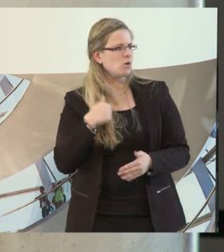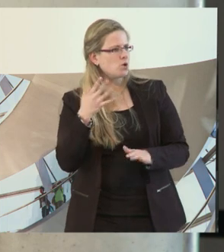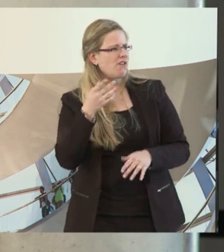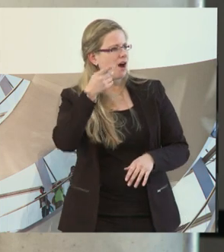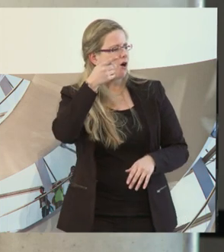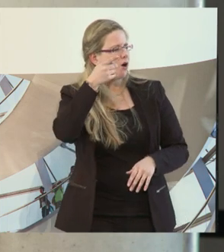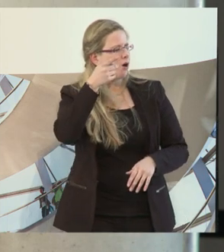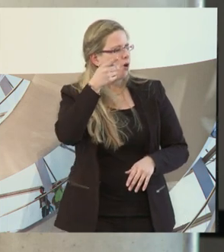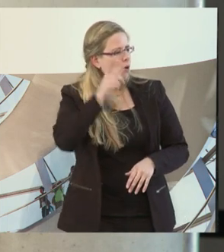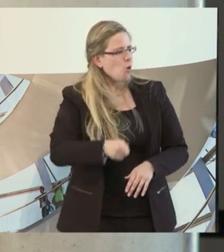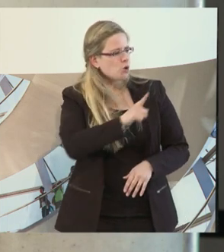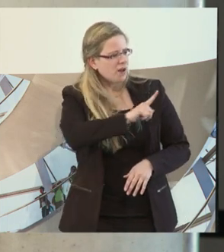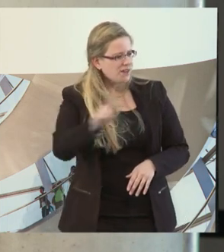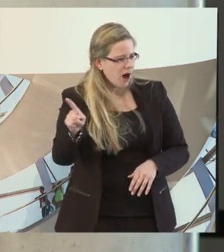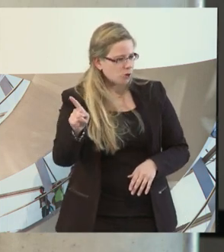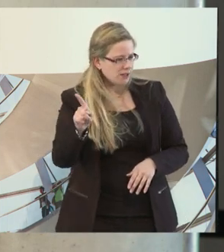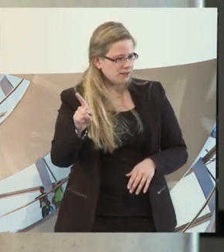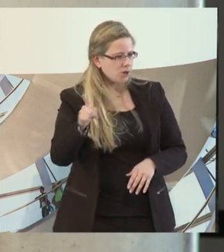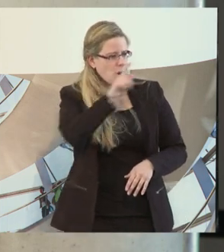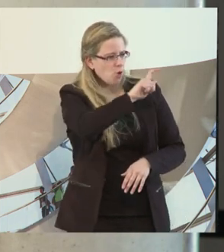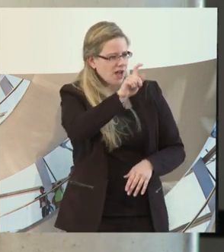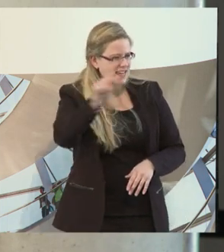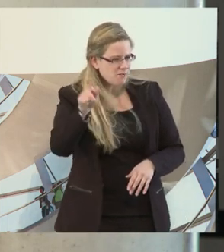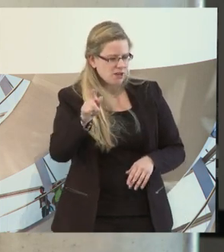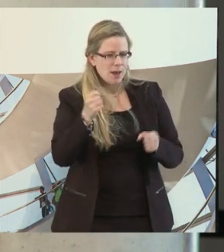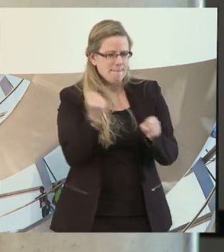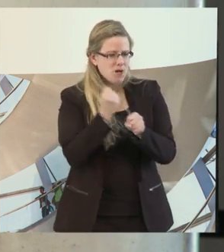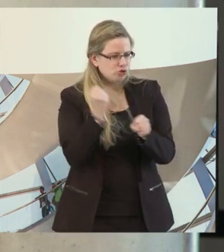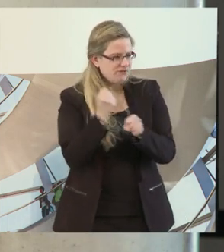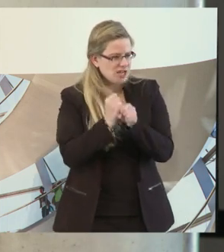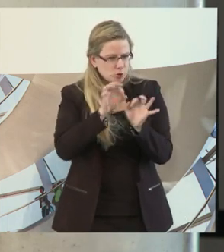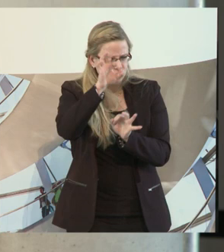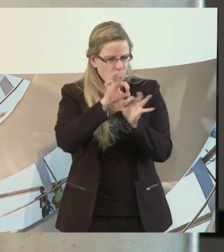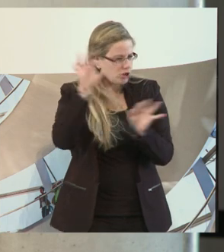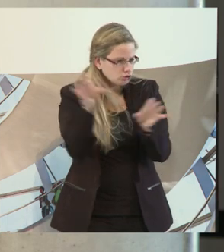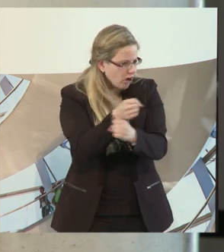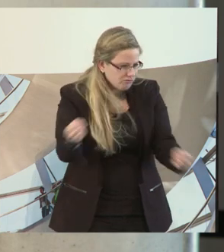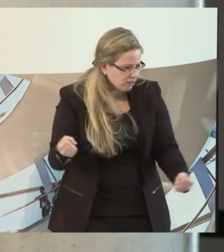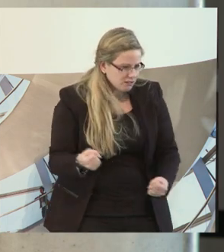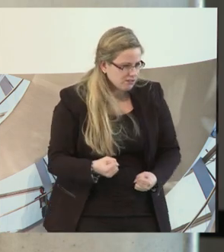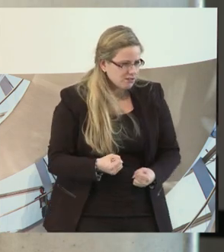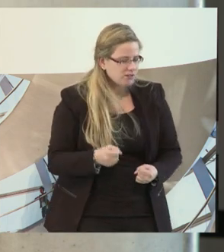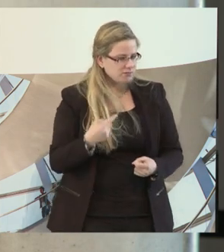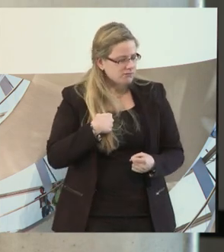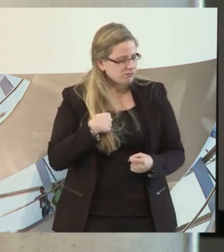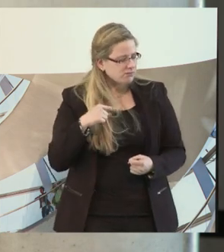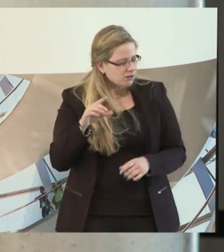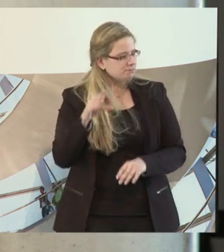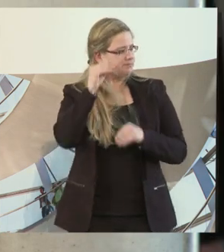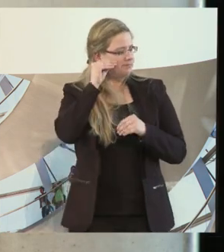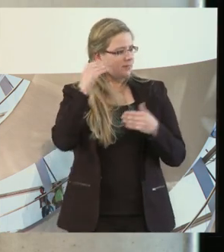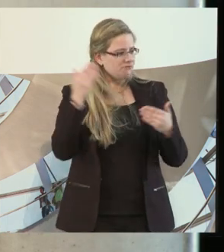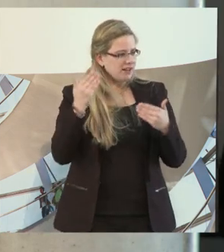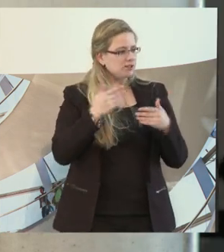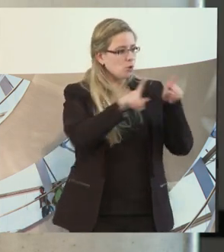.000 Unternehmen die Beschäftigungsquote in Deutschland nicht erfüllen. Ich bekomme mit, dass Unternehmen, die eine